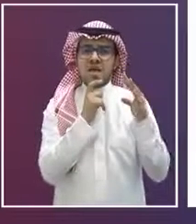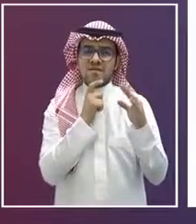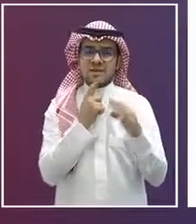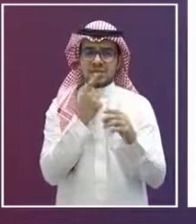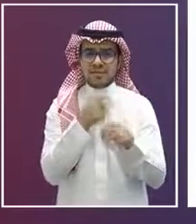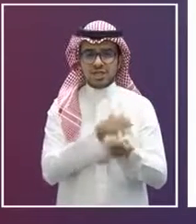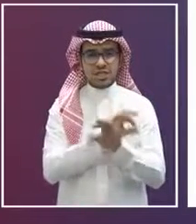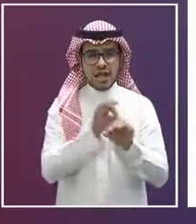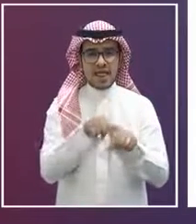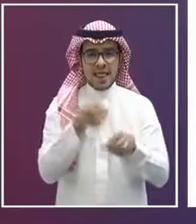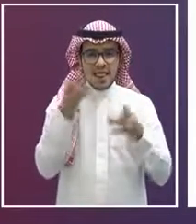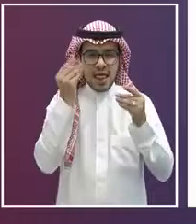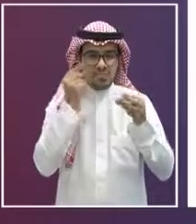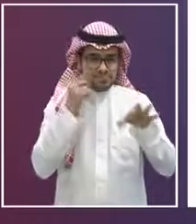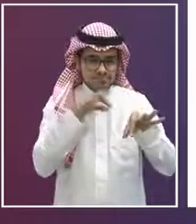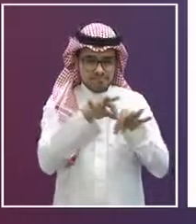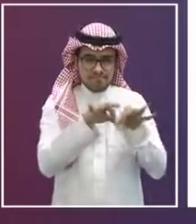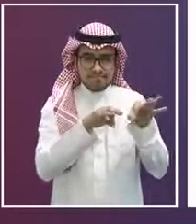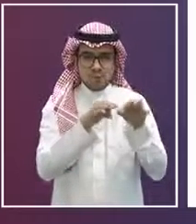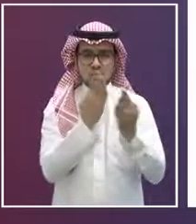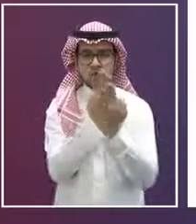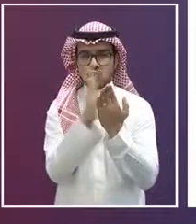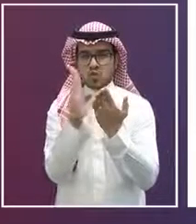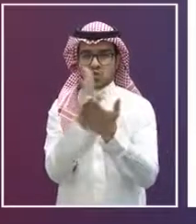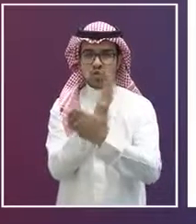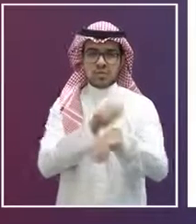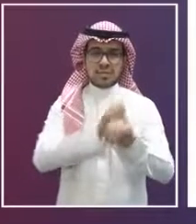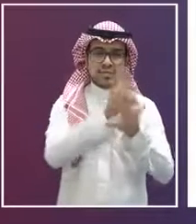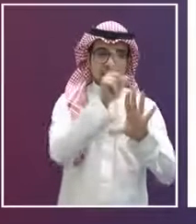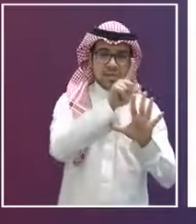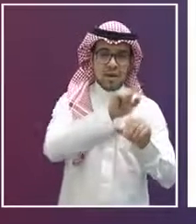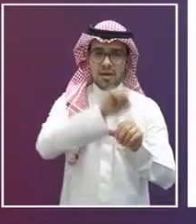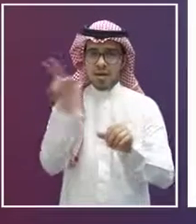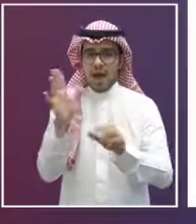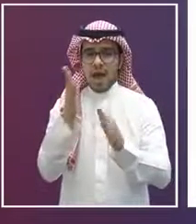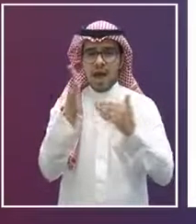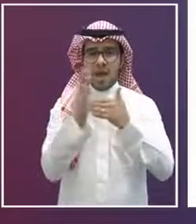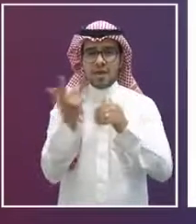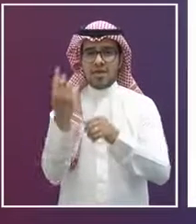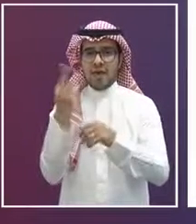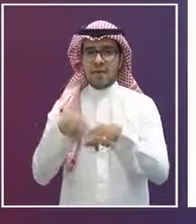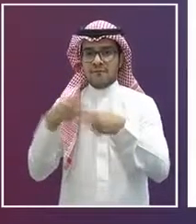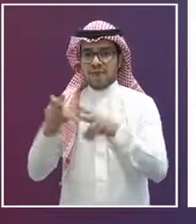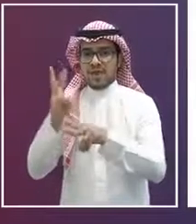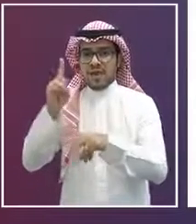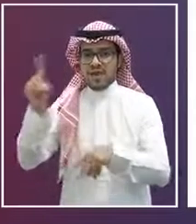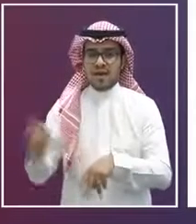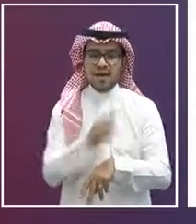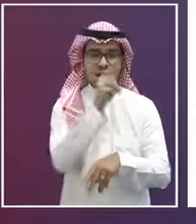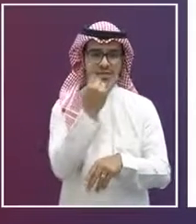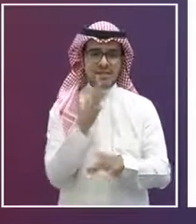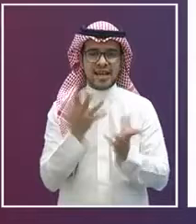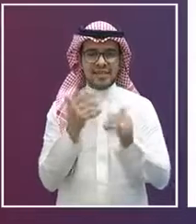للتعلم الإلكتروني هذه المنصة توفر أدوات خاصة لجميع المدارس يمكن أيضا المدارس الأهلية